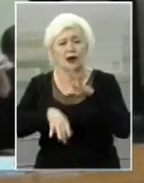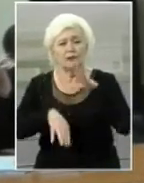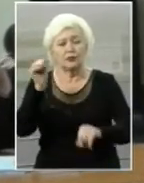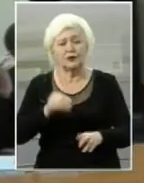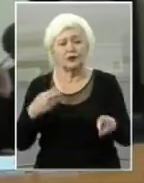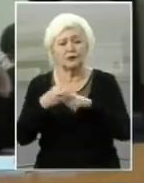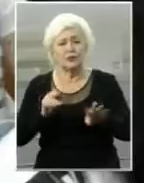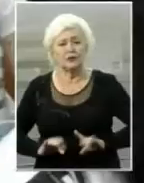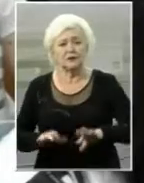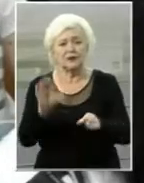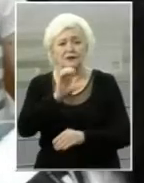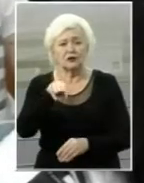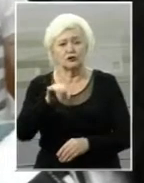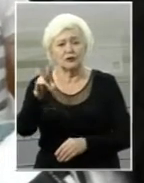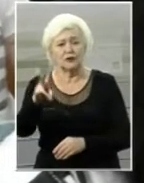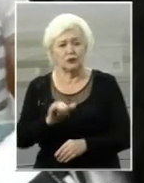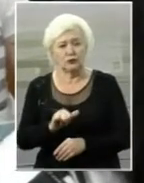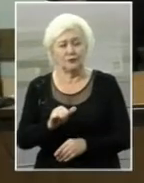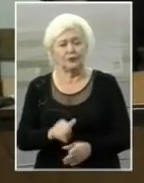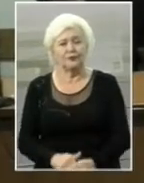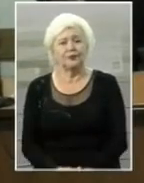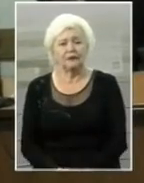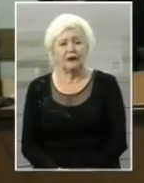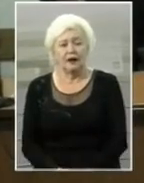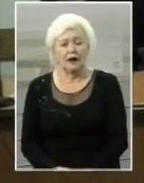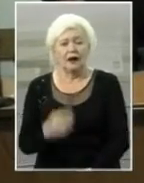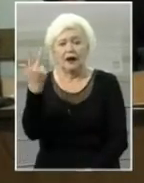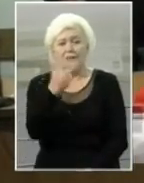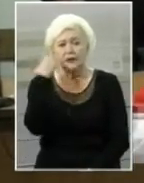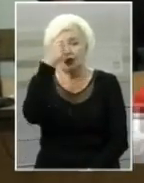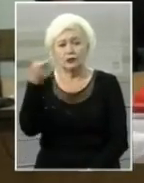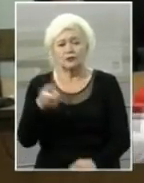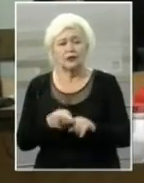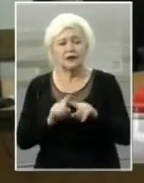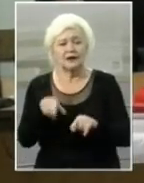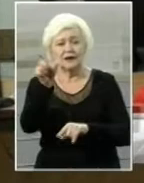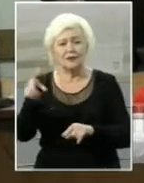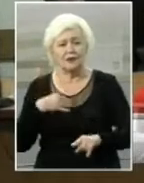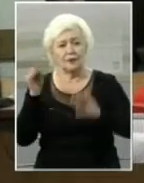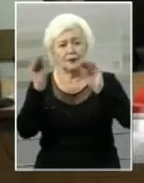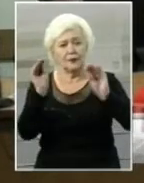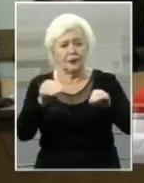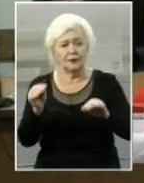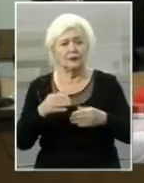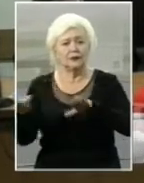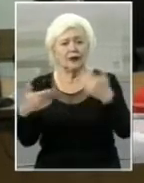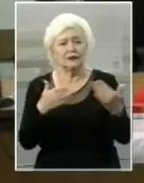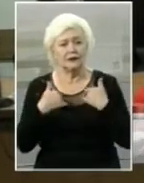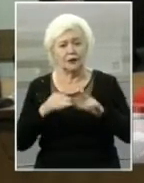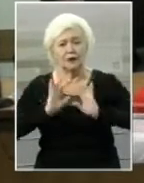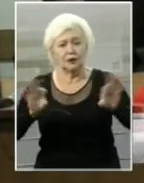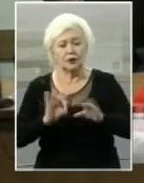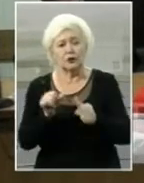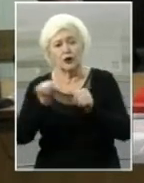запобіжного заходу Сергію Торбіну. Три особи, які мене оговорили, дали на мене показники. І крім